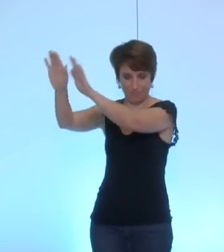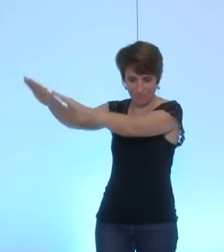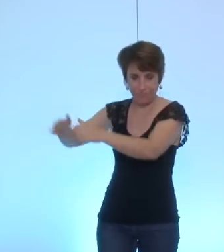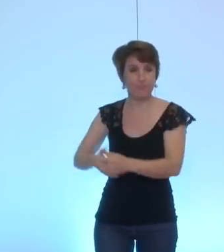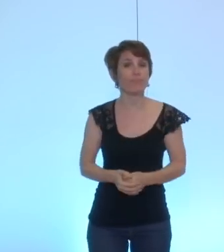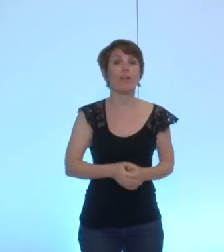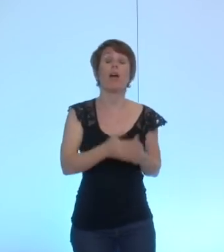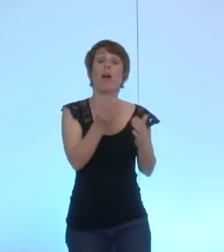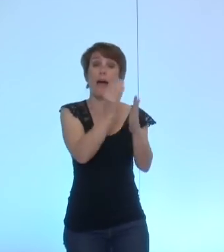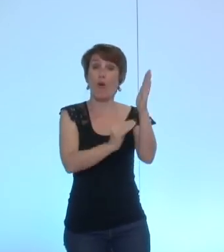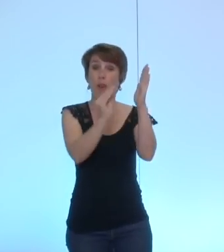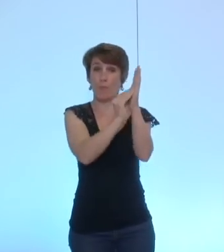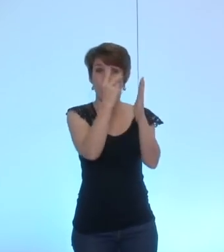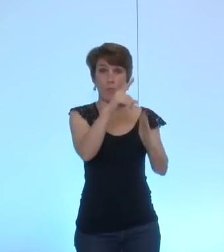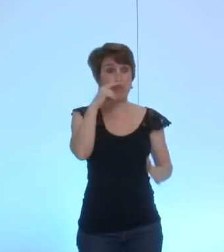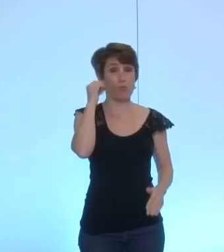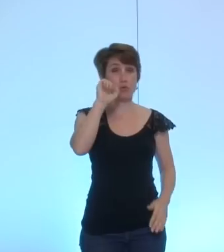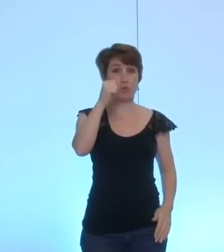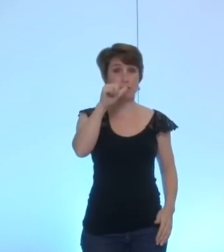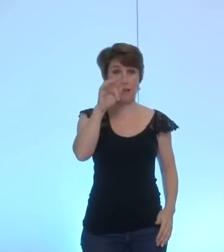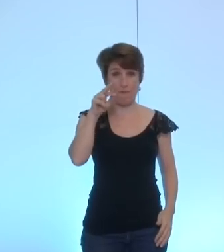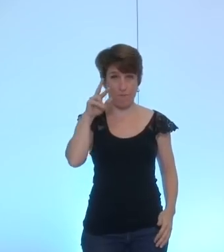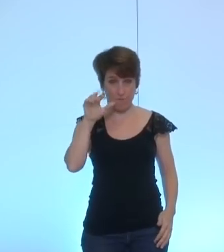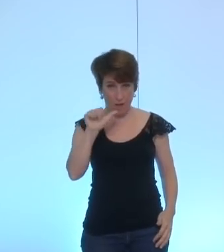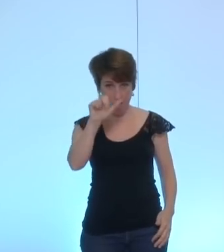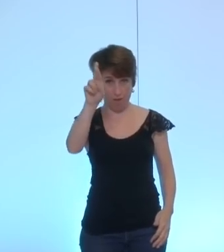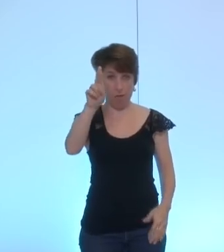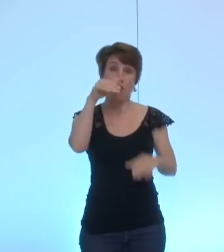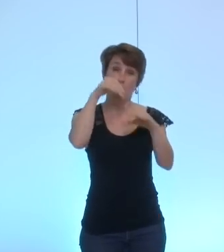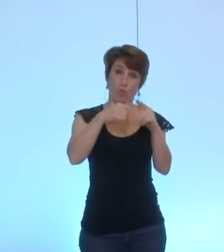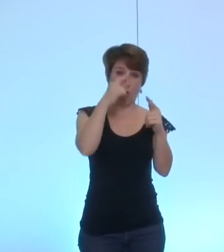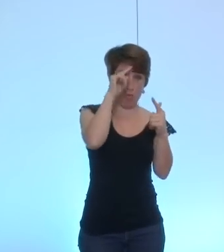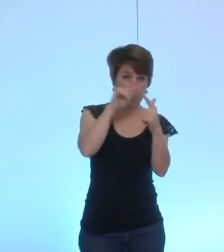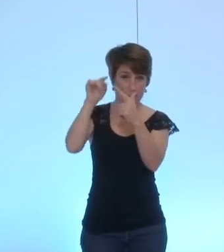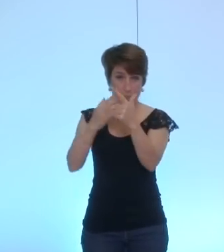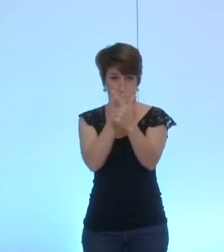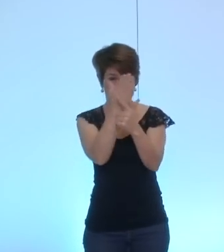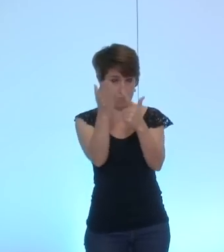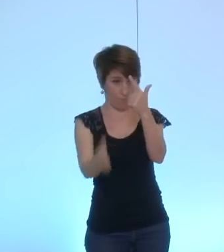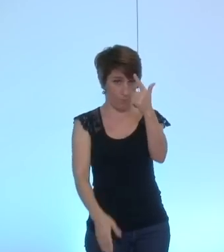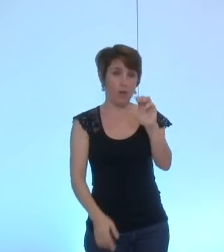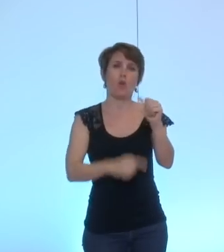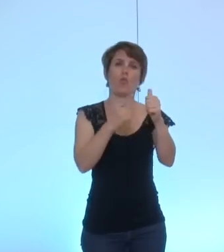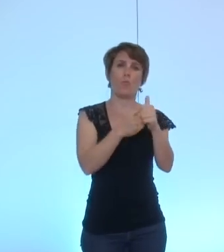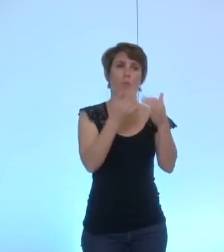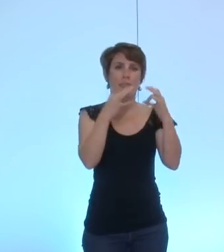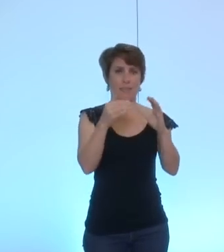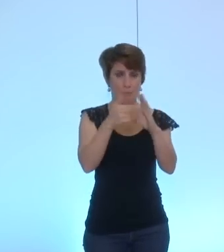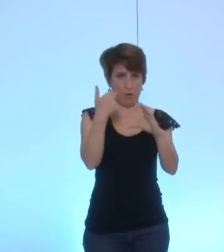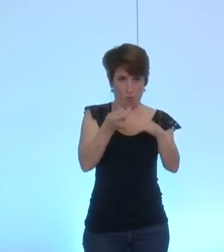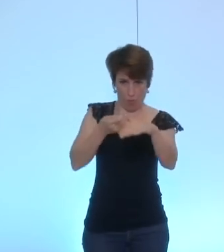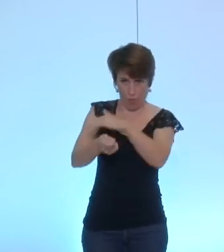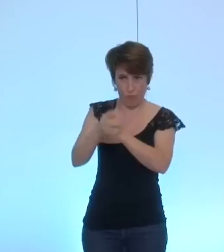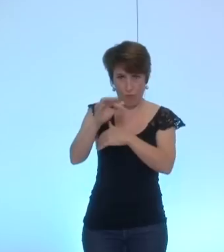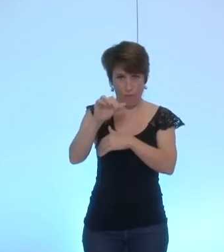comporte deux points le premier donc sur l'amendement de 10 000 euros au face écho pour